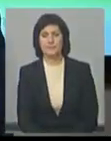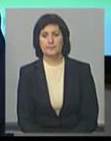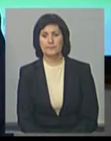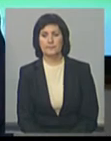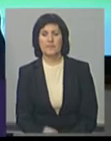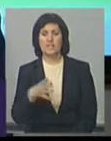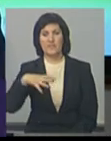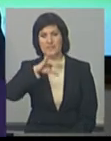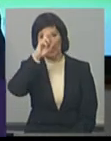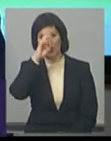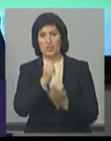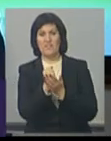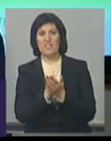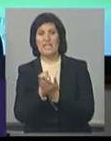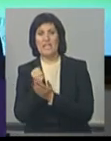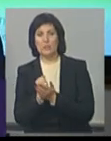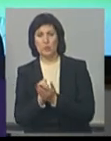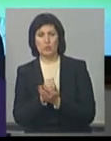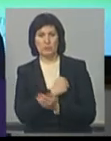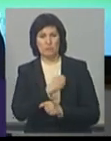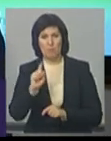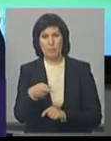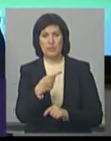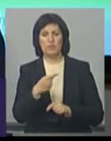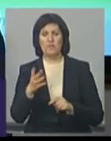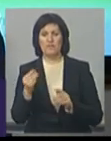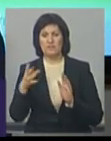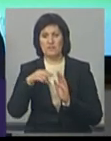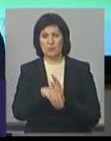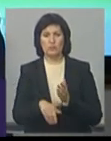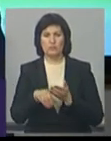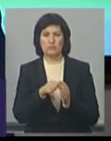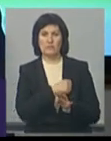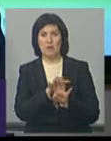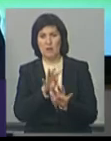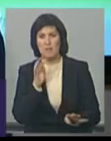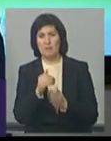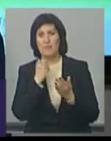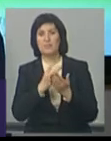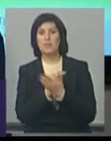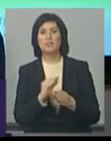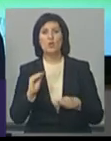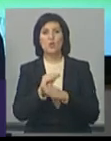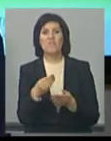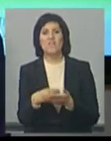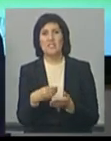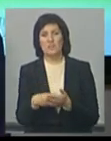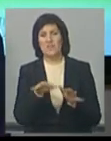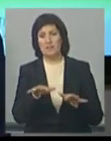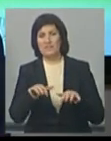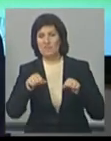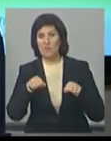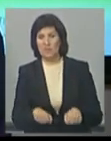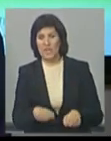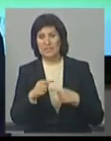Усі державні ресурси мобілізовано, усе включно із допомогою армії. Також передбачено додаткове фінансування місцевої